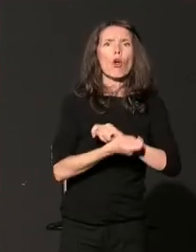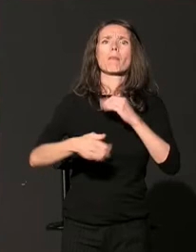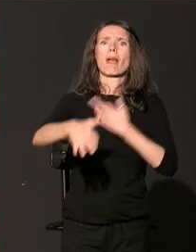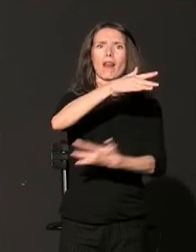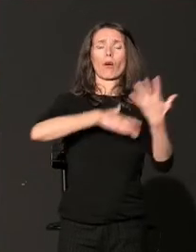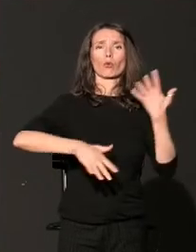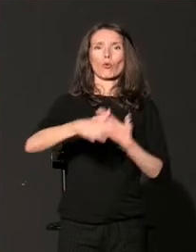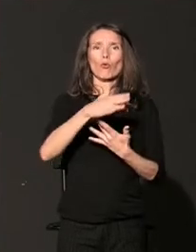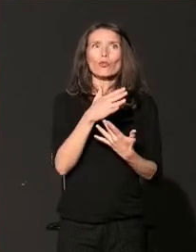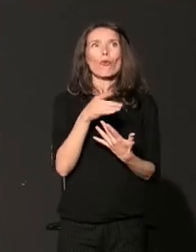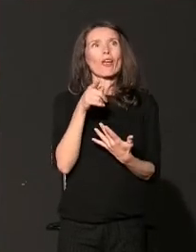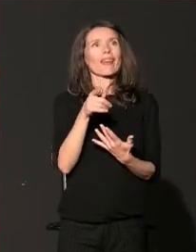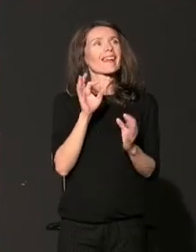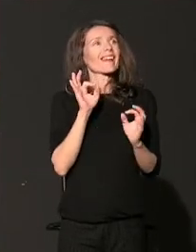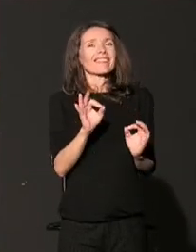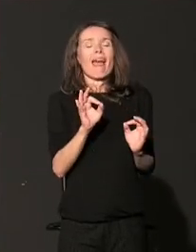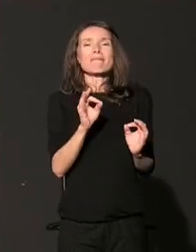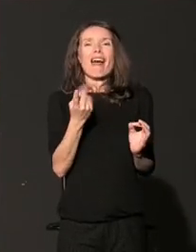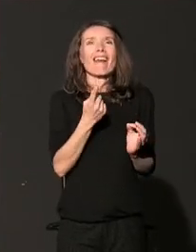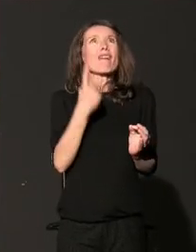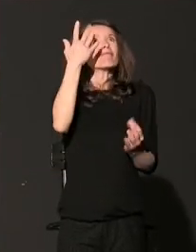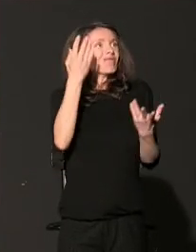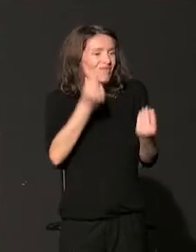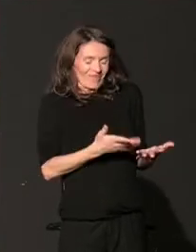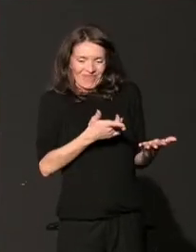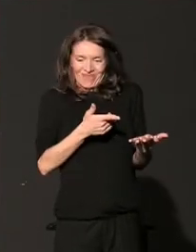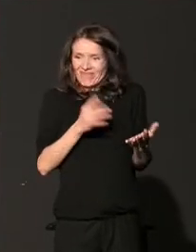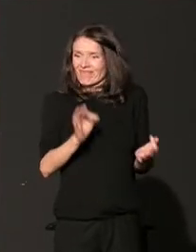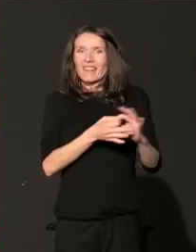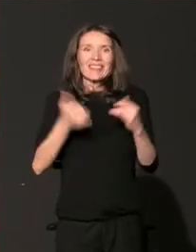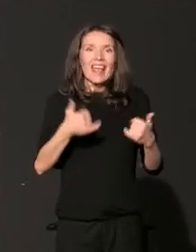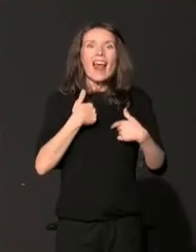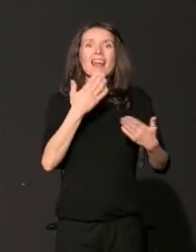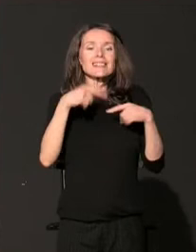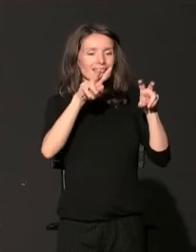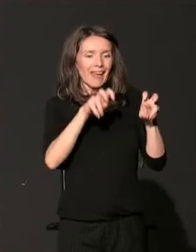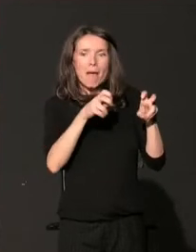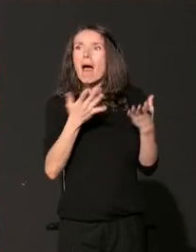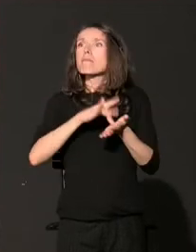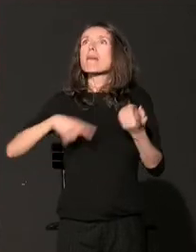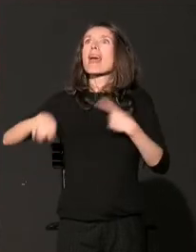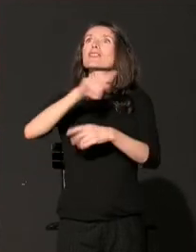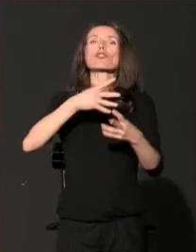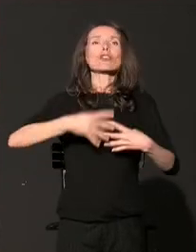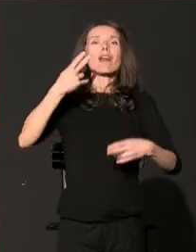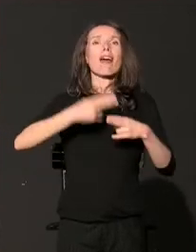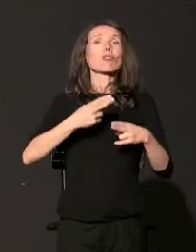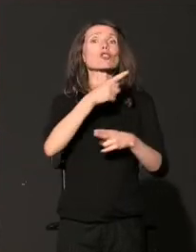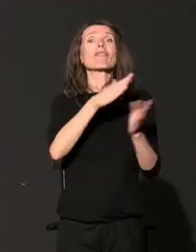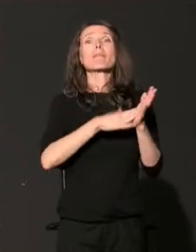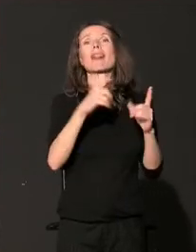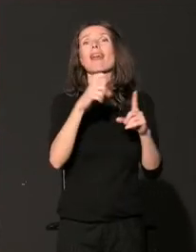simbolično što se danas nalazimo u prostoru koji nosi njegovo ime. Članovi Koalicije za